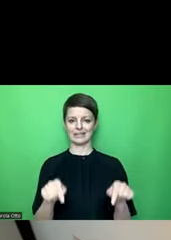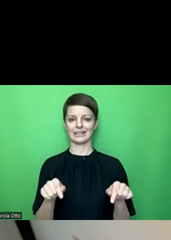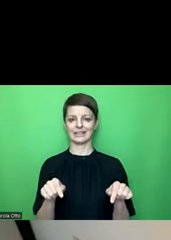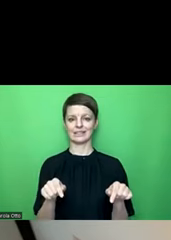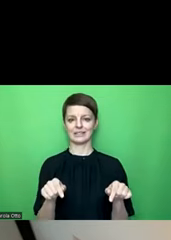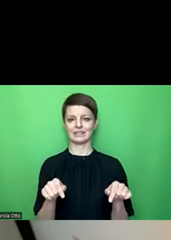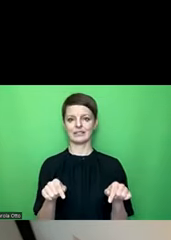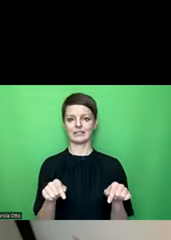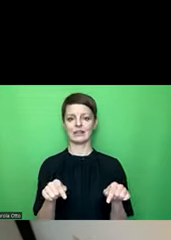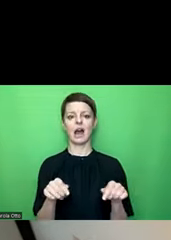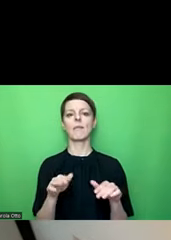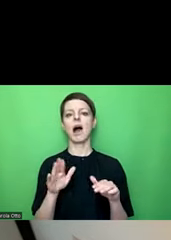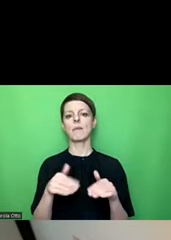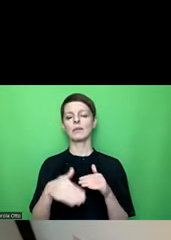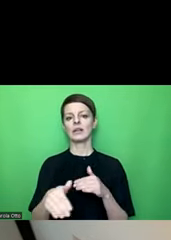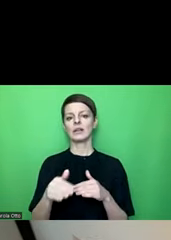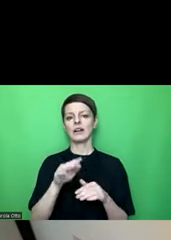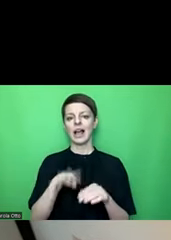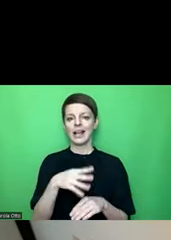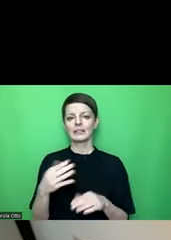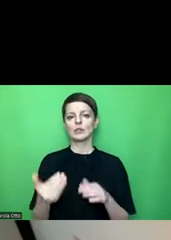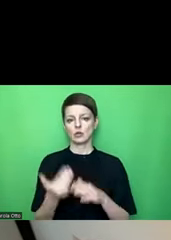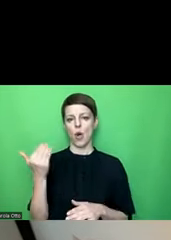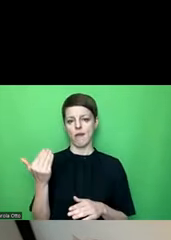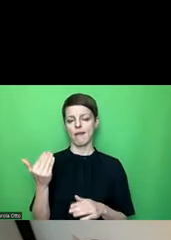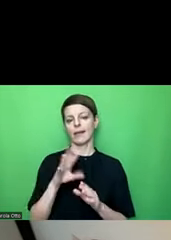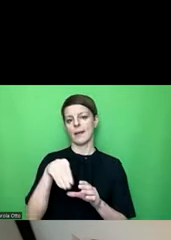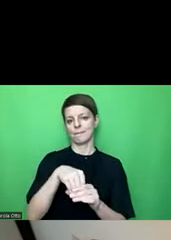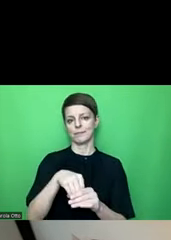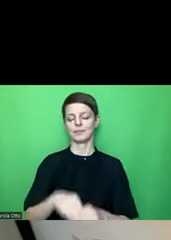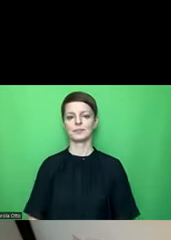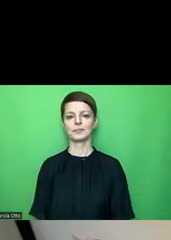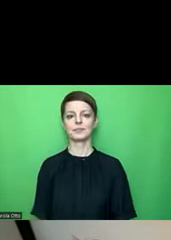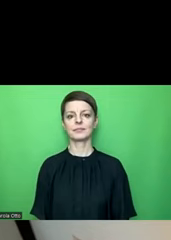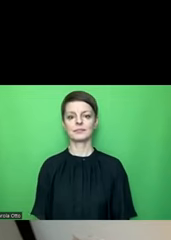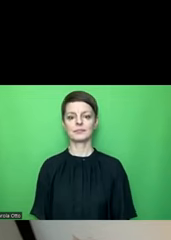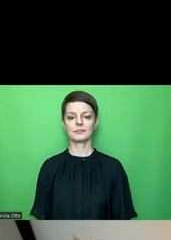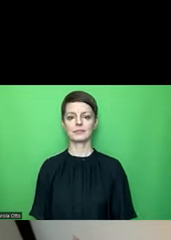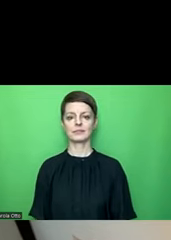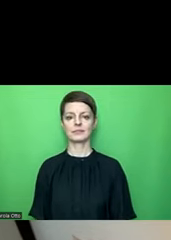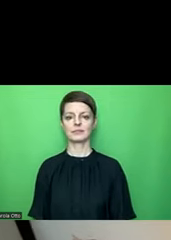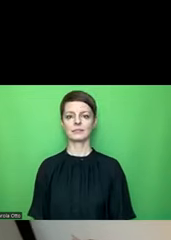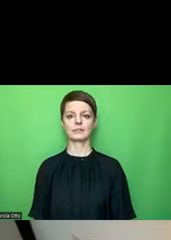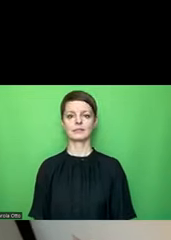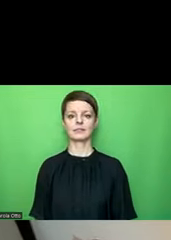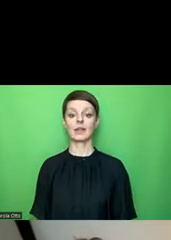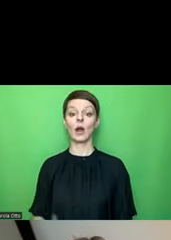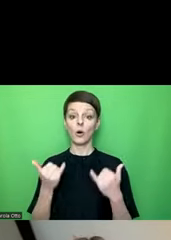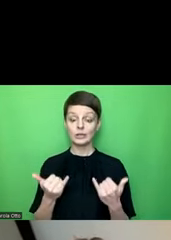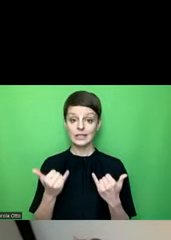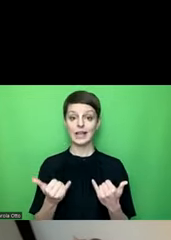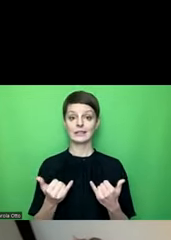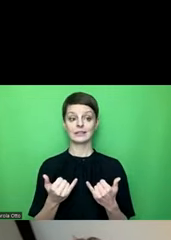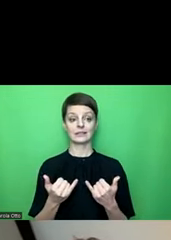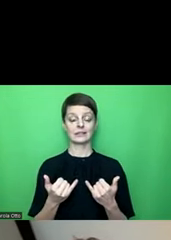allerdings erst ab den neueren Versionen von Excel verfügbar. Und jetzt kann ich hier praktisch entlang gehen und jetzt wird als nächstes das